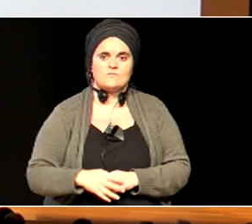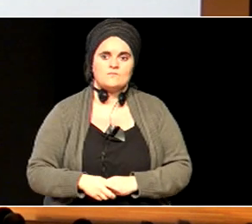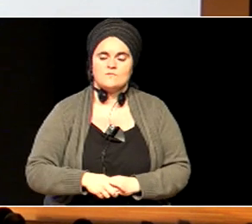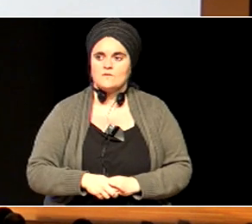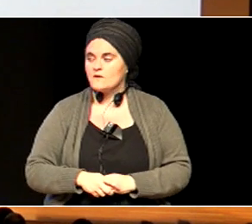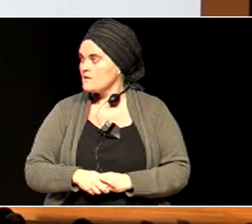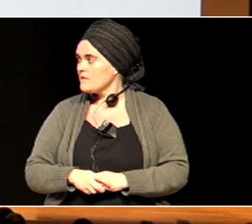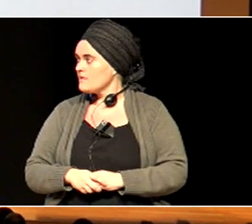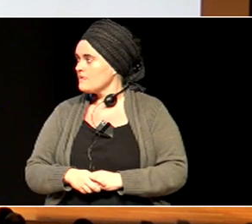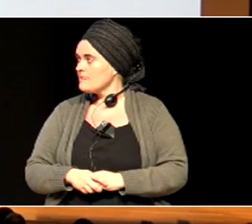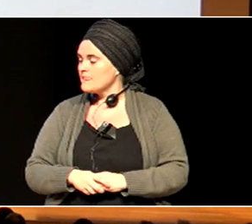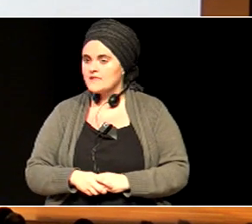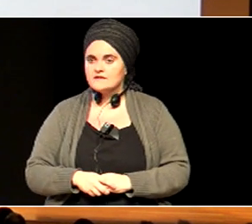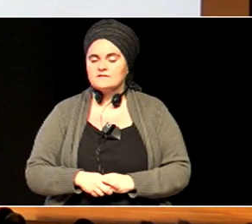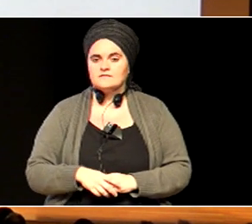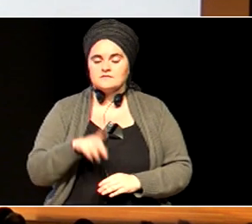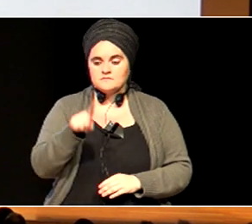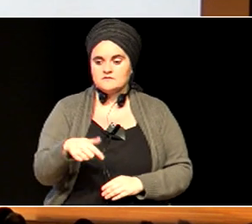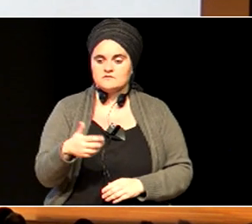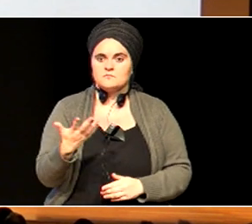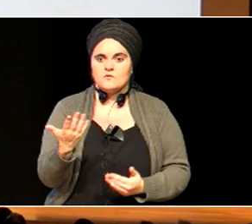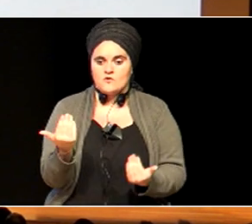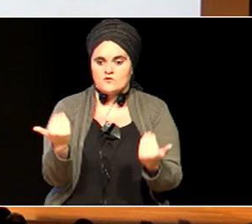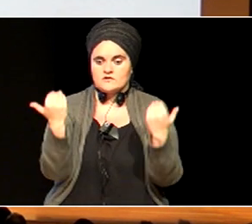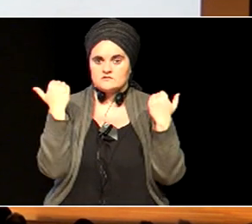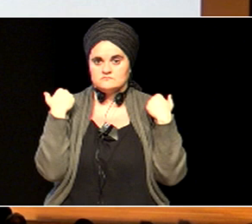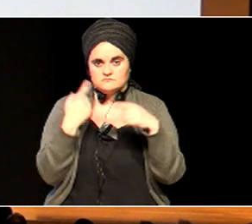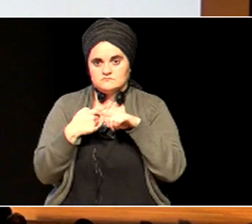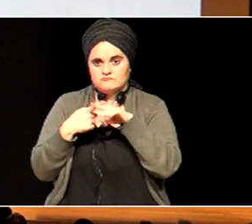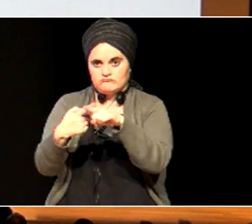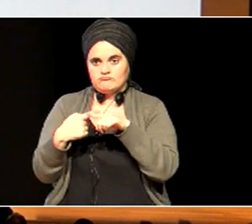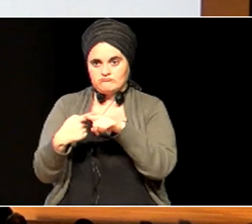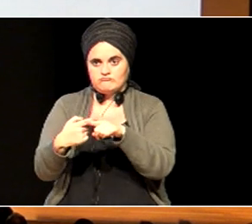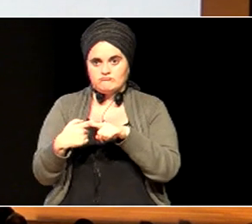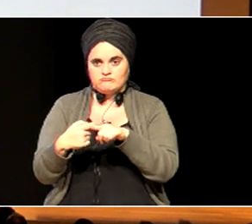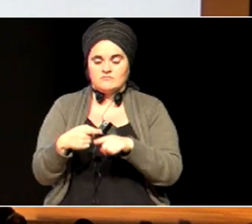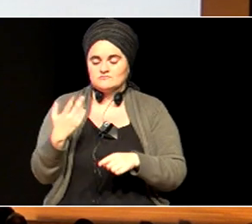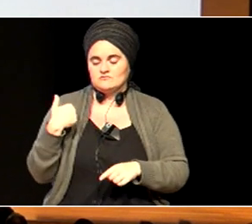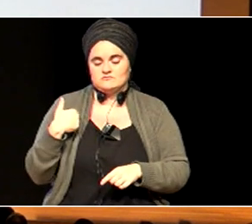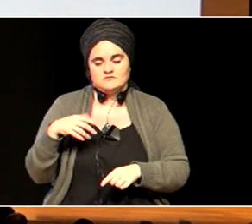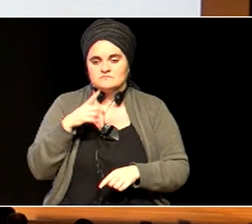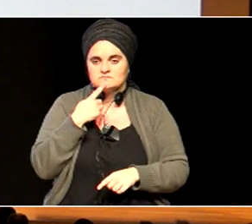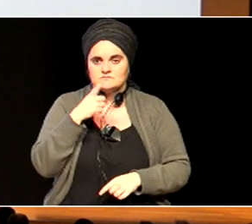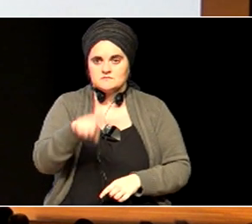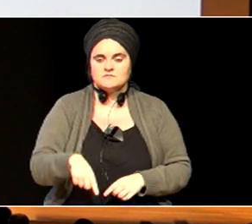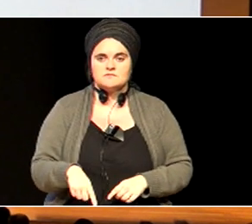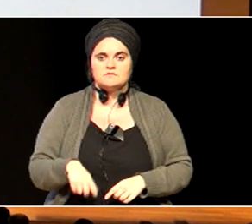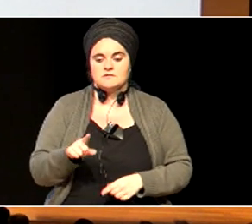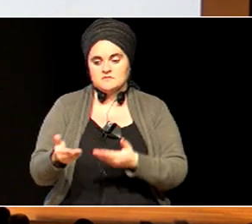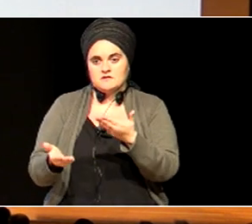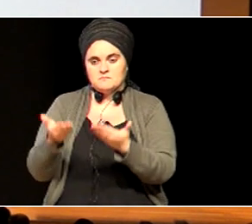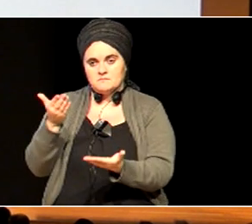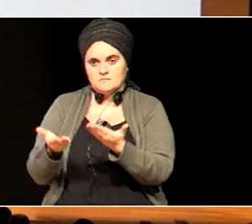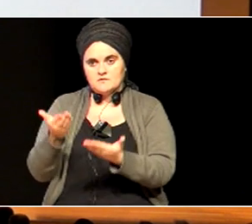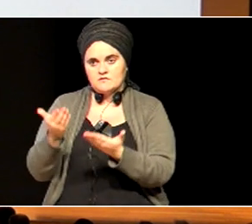barkatu, erantzunki ditza zunez, jokatzea eskuntza lanetan, hori bebai ezan dugu, eta evaluazio eta kontuen matian